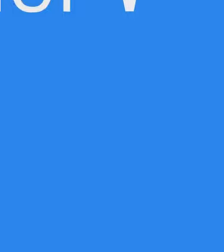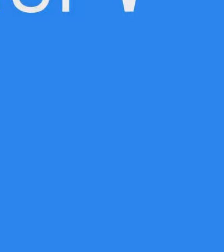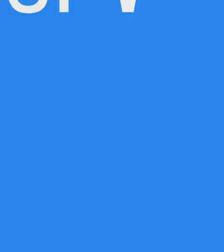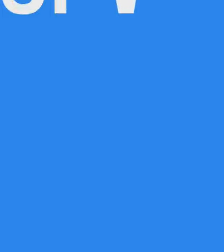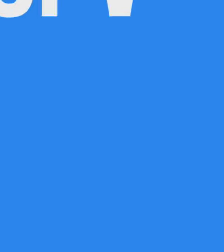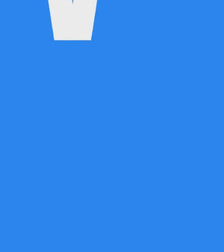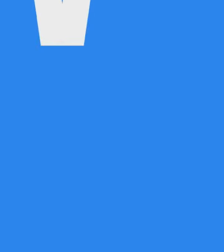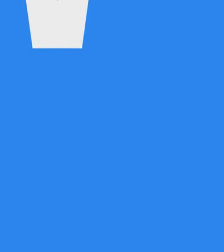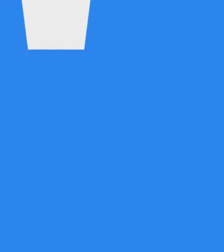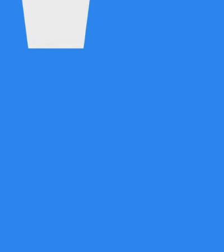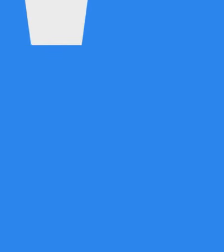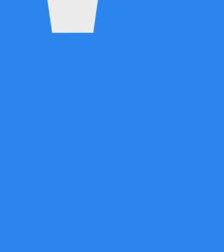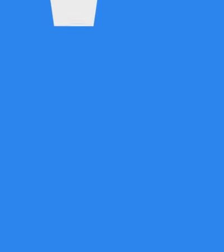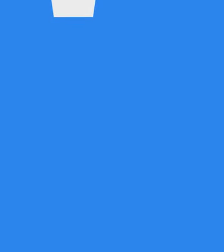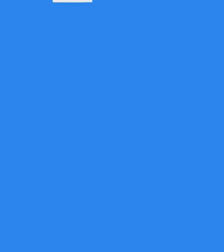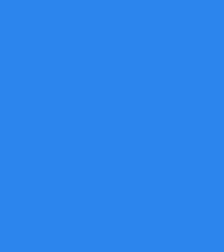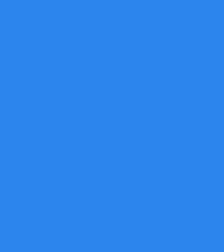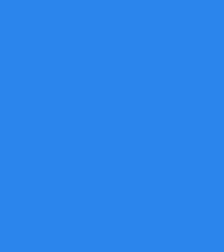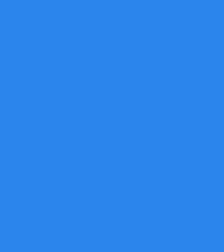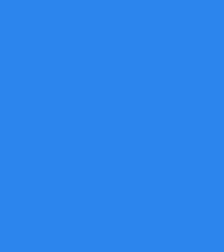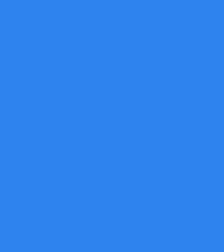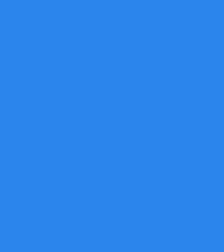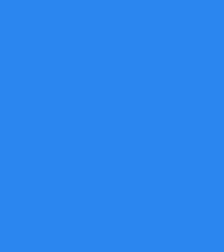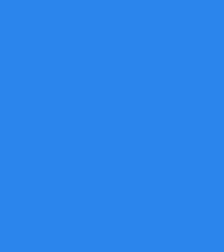TV Gelderland 2021